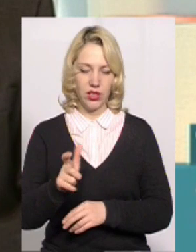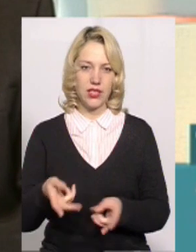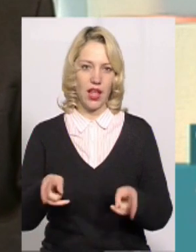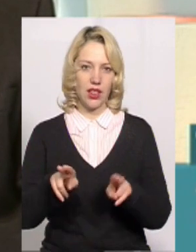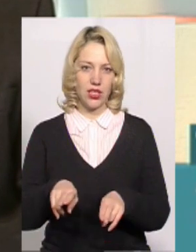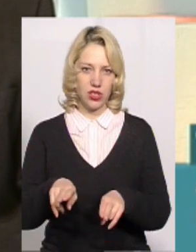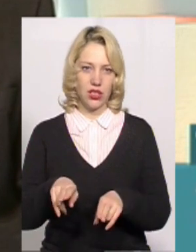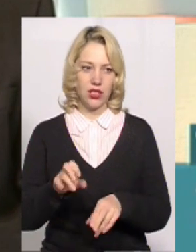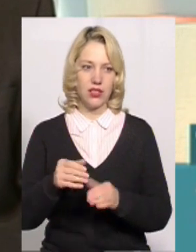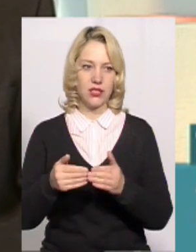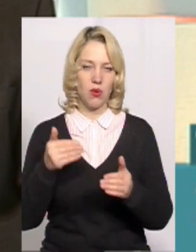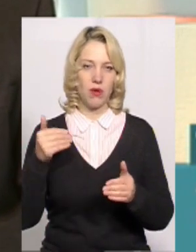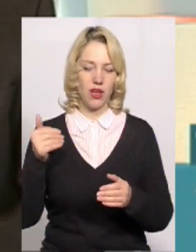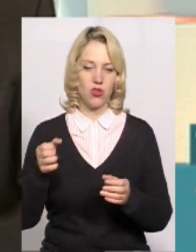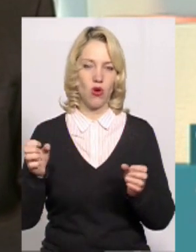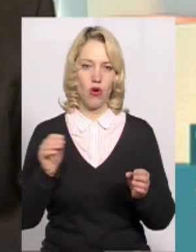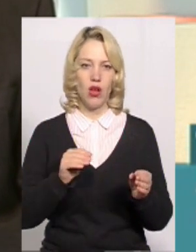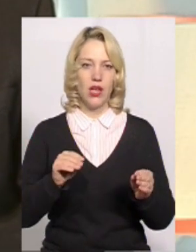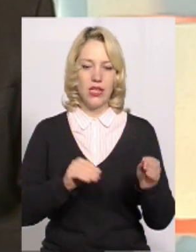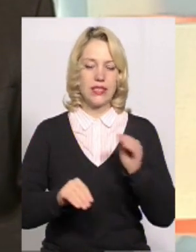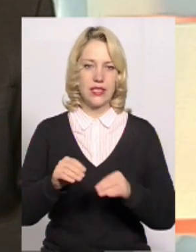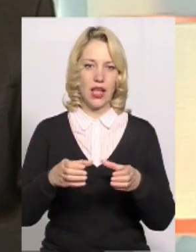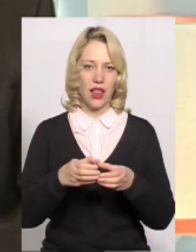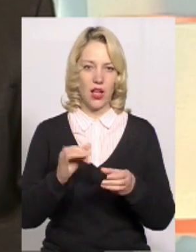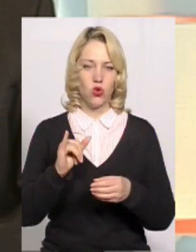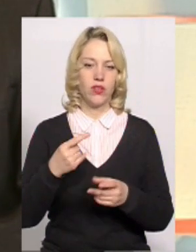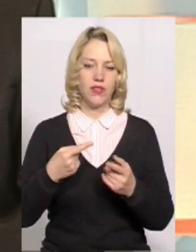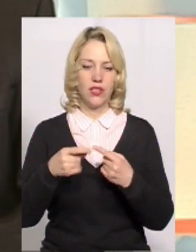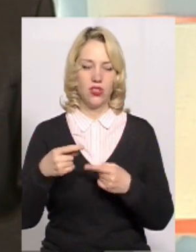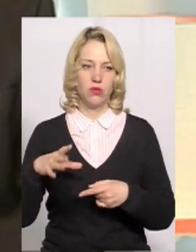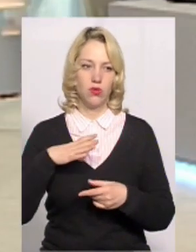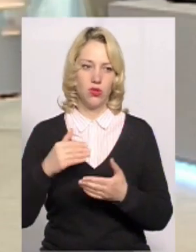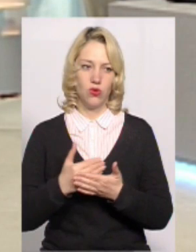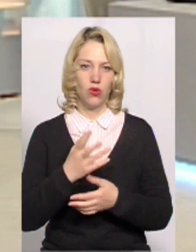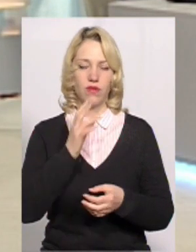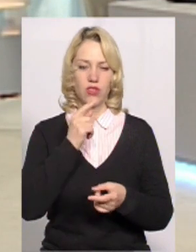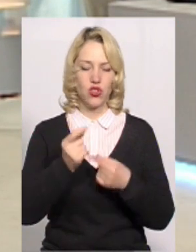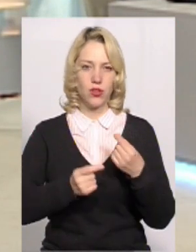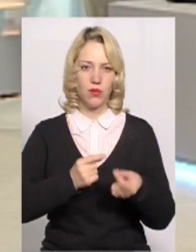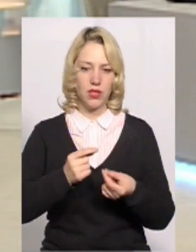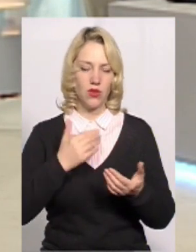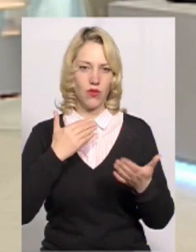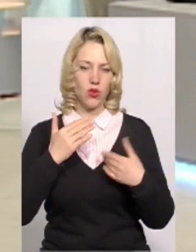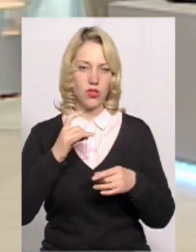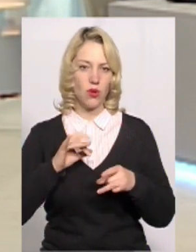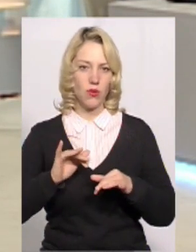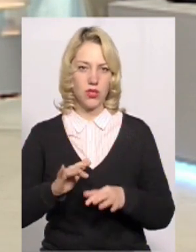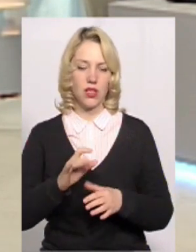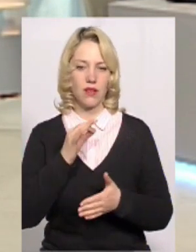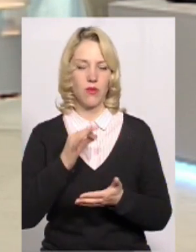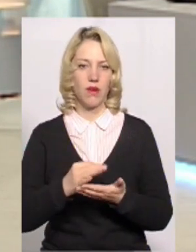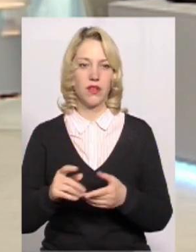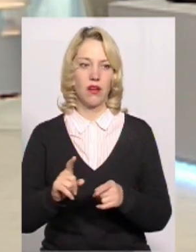залишилося з попереднього складу, всі інші були нові. І вони так щепітільно підходили до процесу. І така